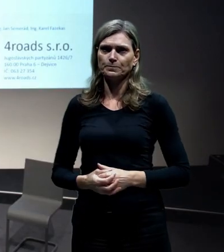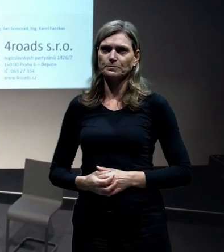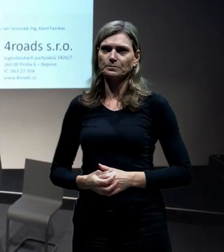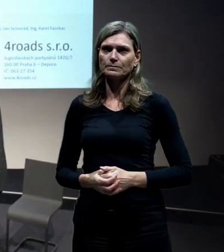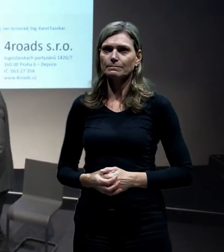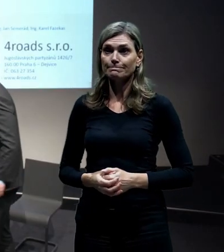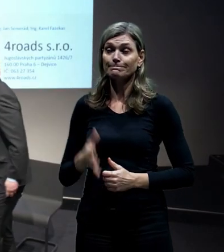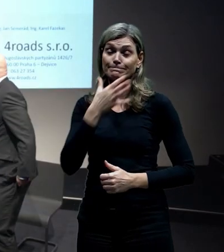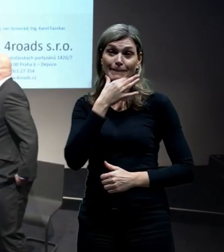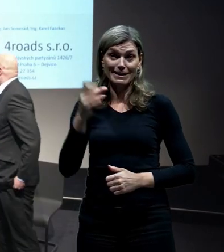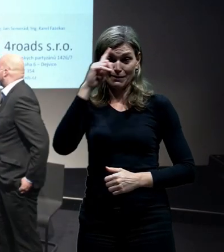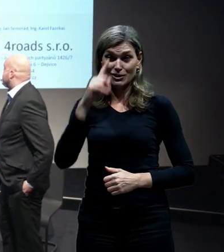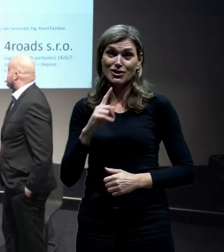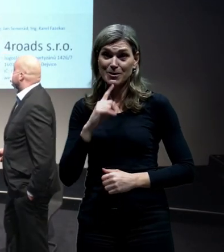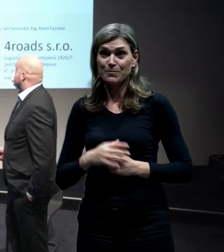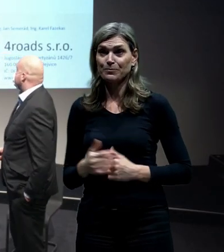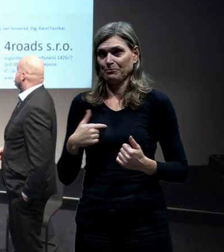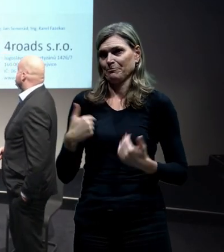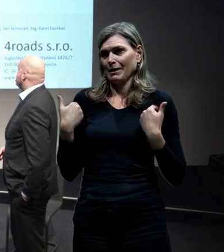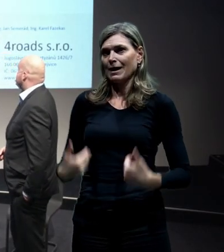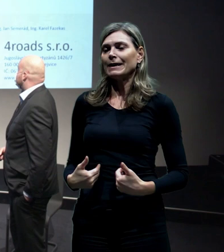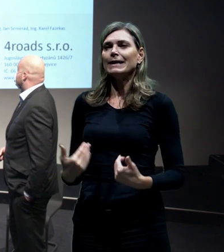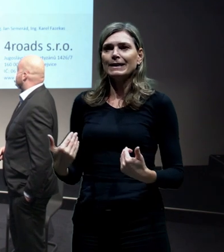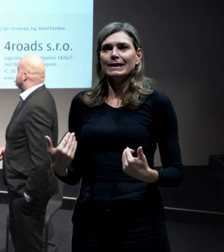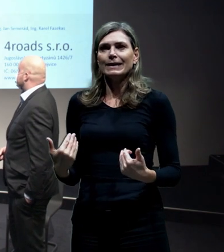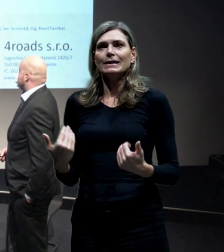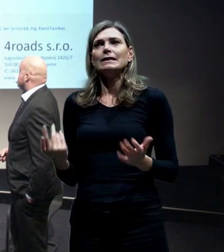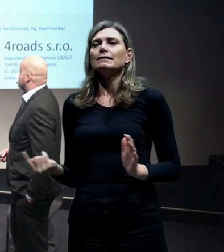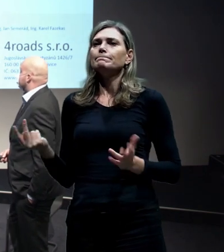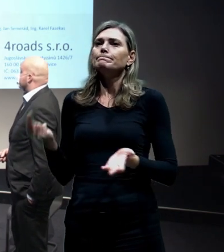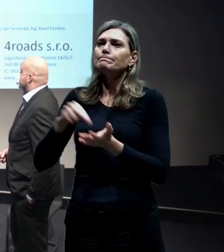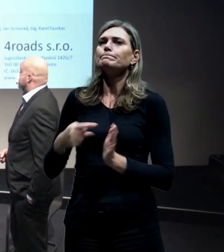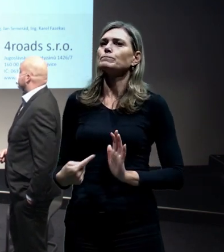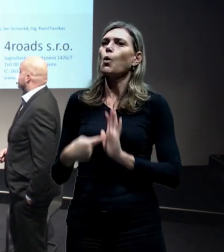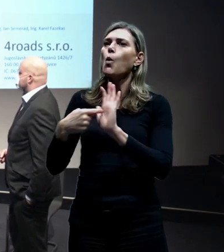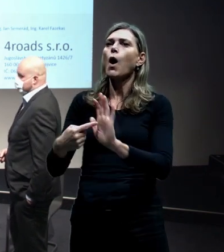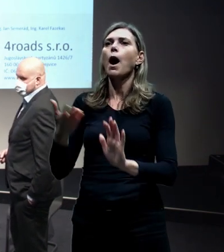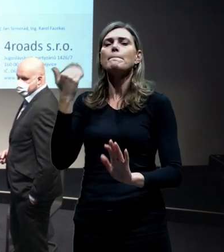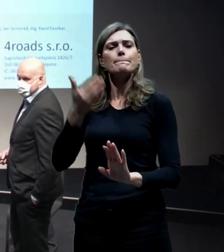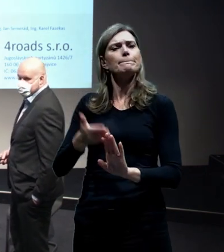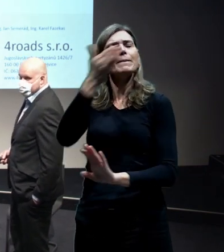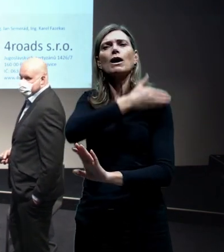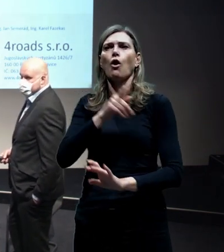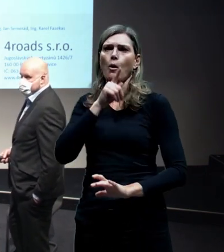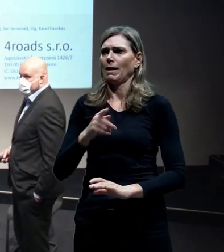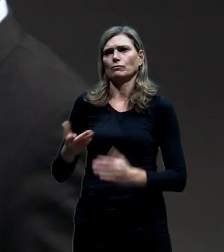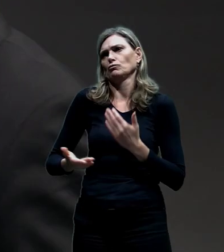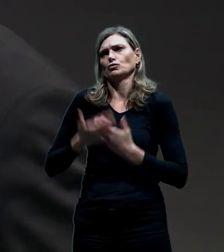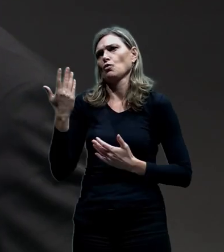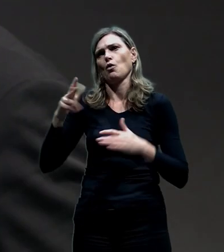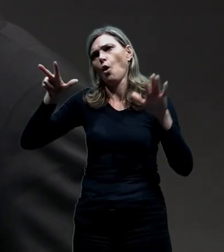Takže dobrý večer. Já jsem tady, abych představil výsledek při čtvrtě roku naší práce,